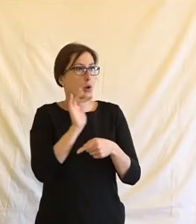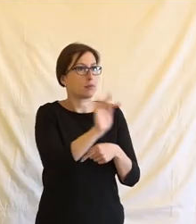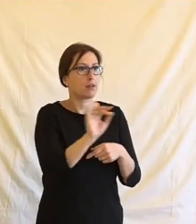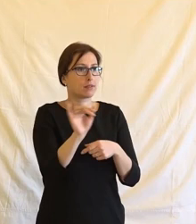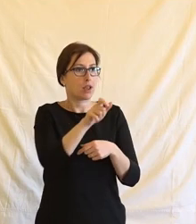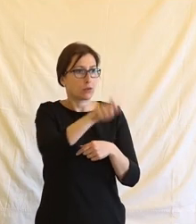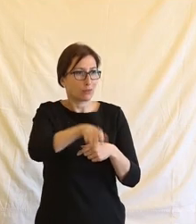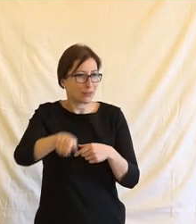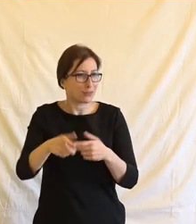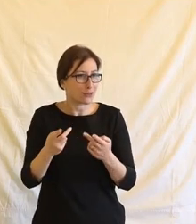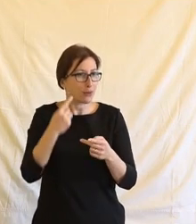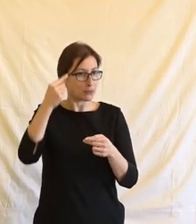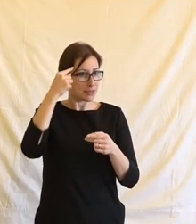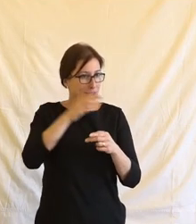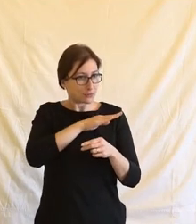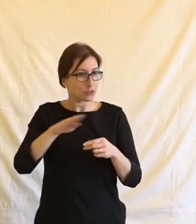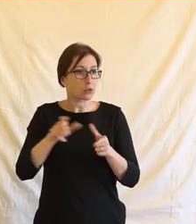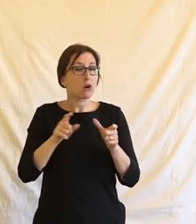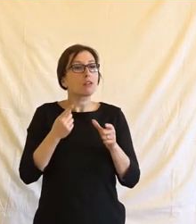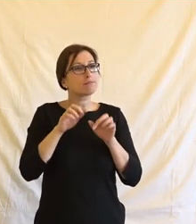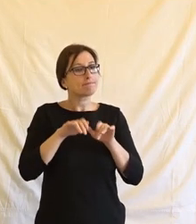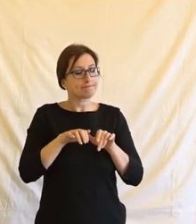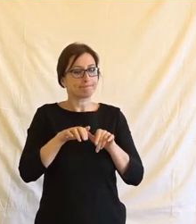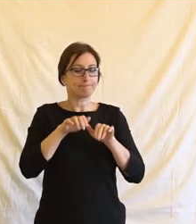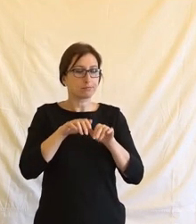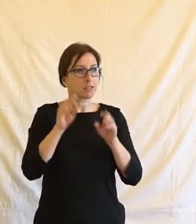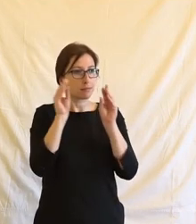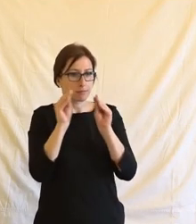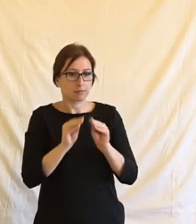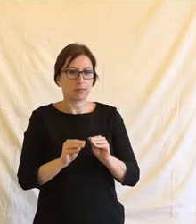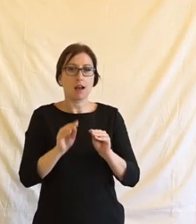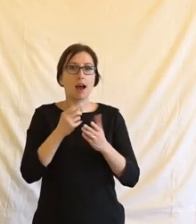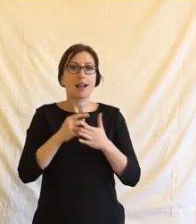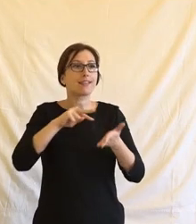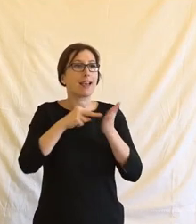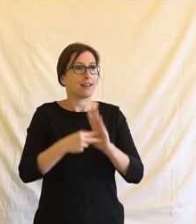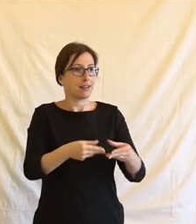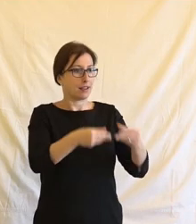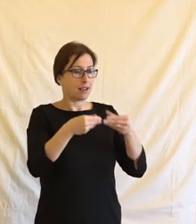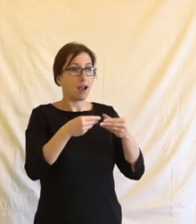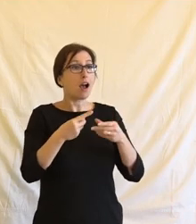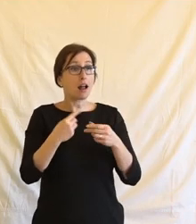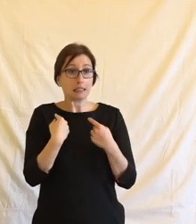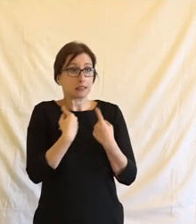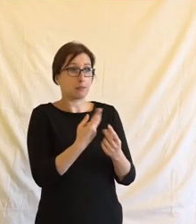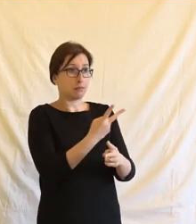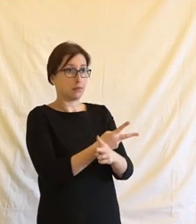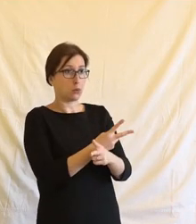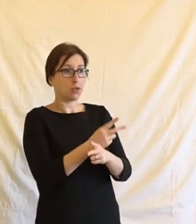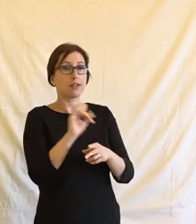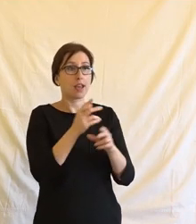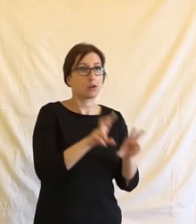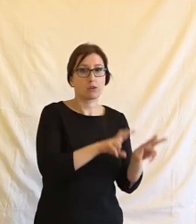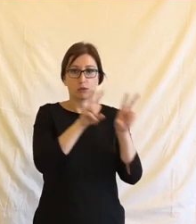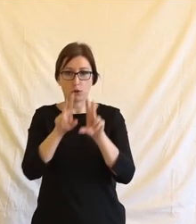můžeme, známe to, že vlastně vývojář se vyviní, řekne, ale vlastně já jsem vyvinul jenom tu technologii, ta samá osoba je neutrální, někdo ji